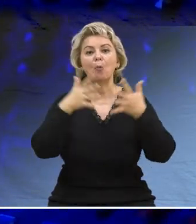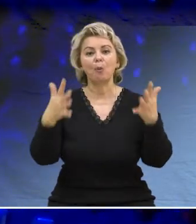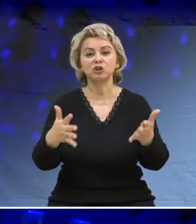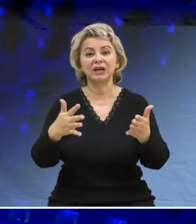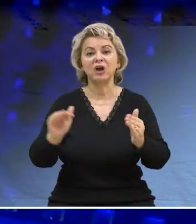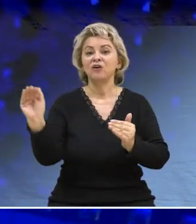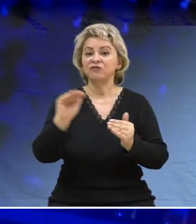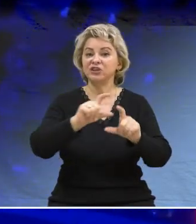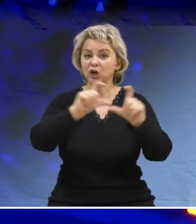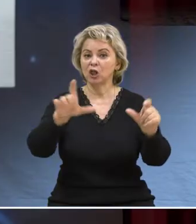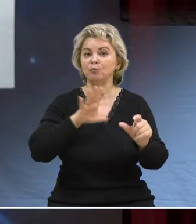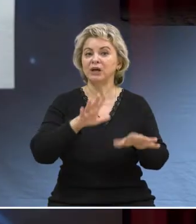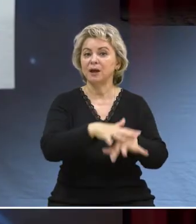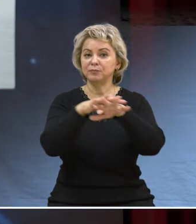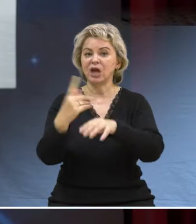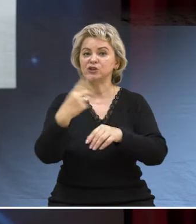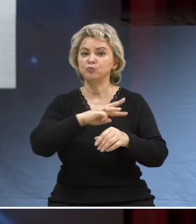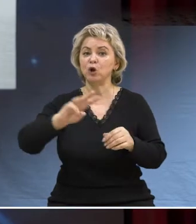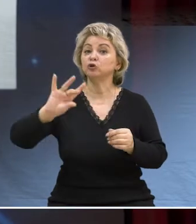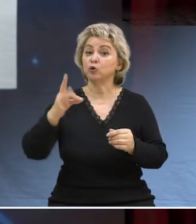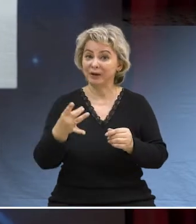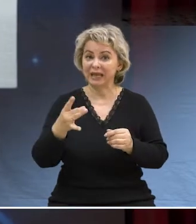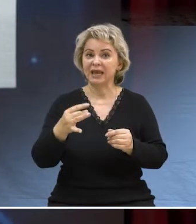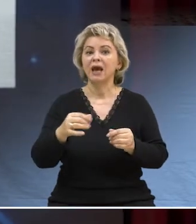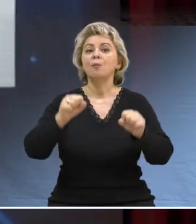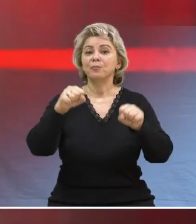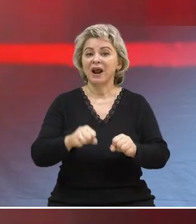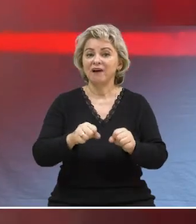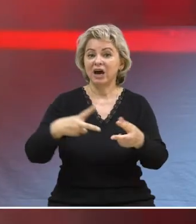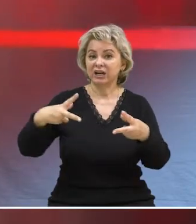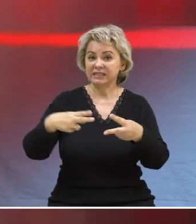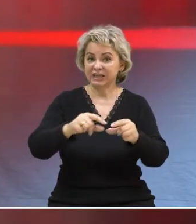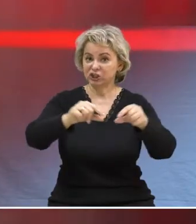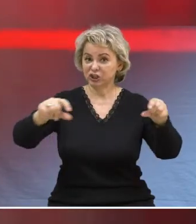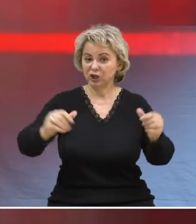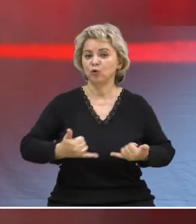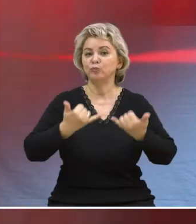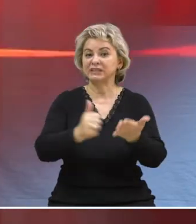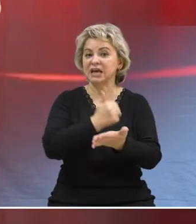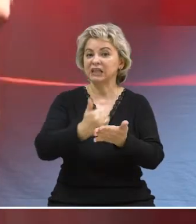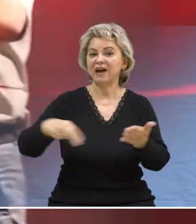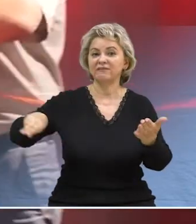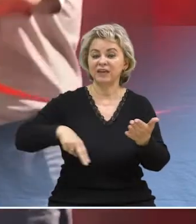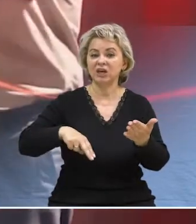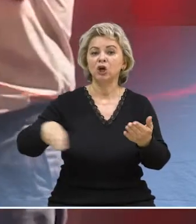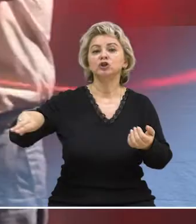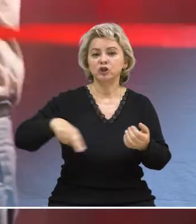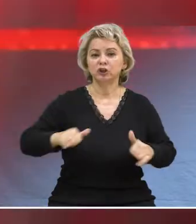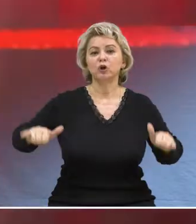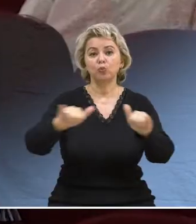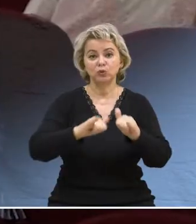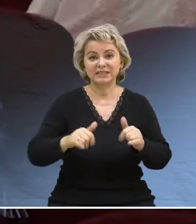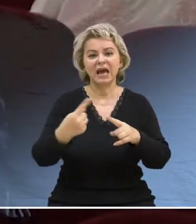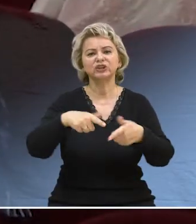российского масштаба, из федерального бюджета был выделен 1 миллион рублей. Право разрезать ленту было предоставлено главе администрации и